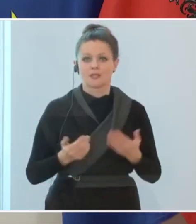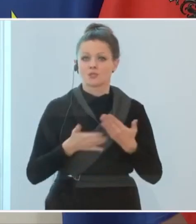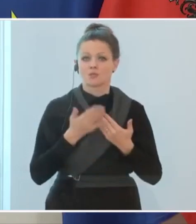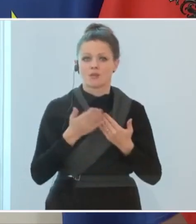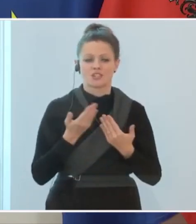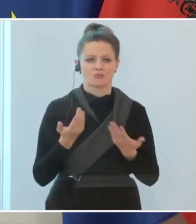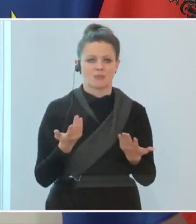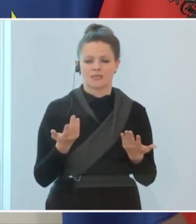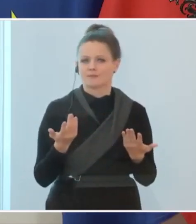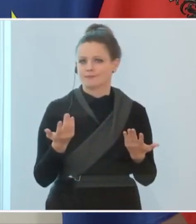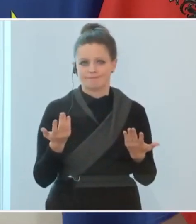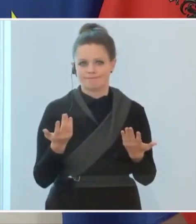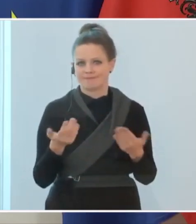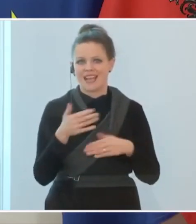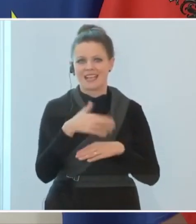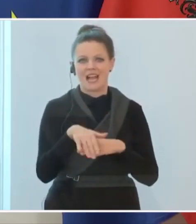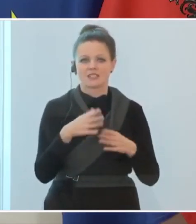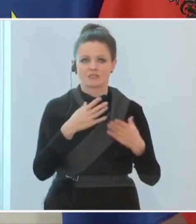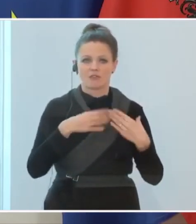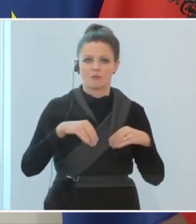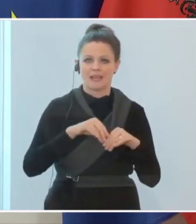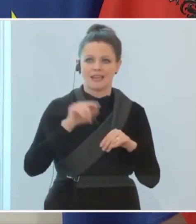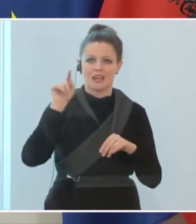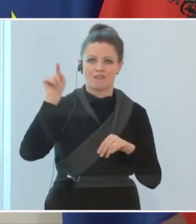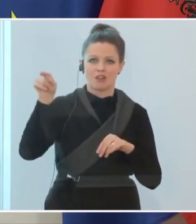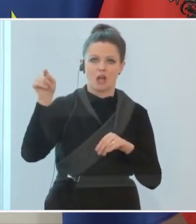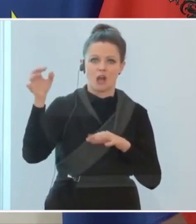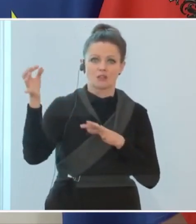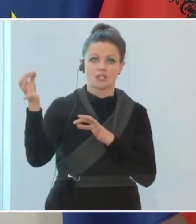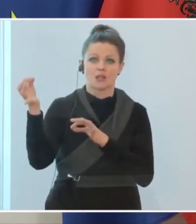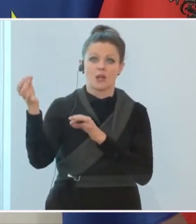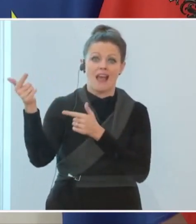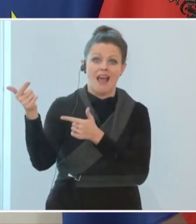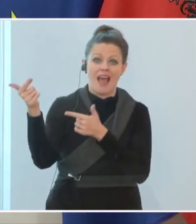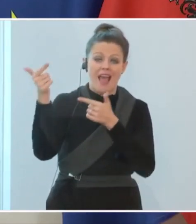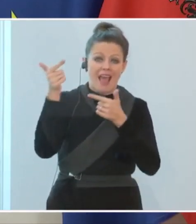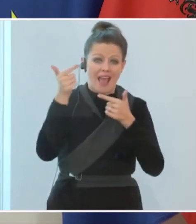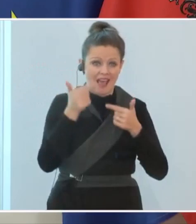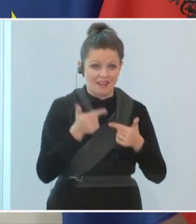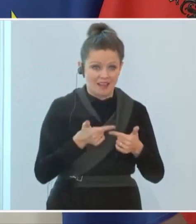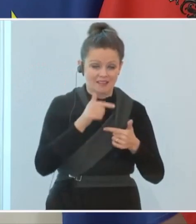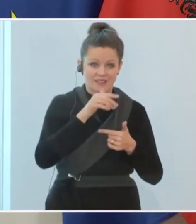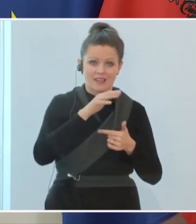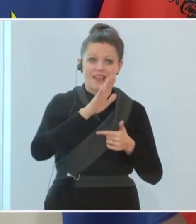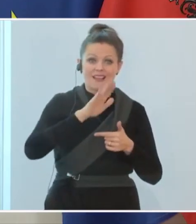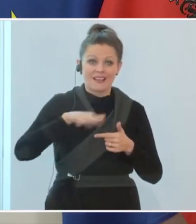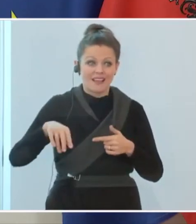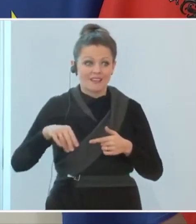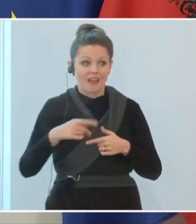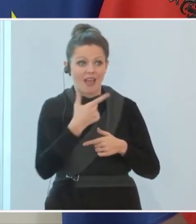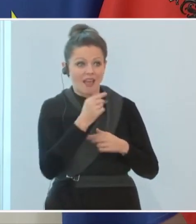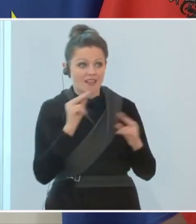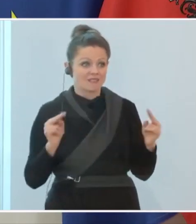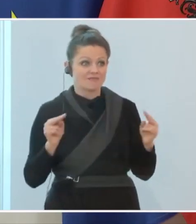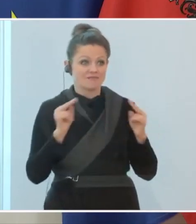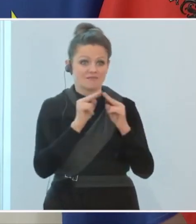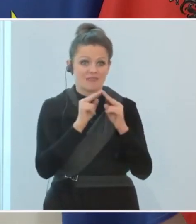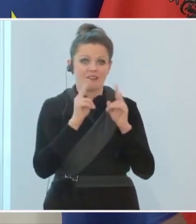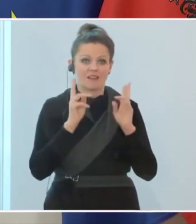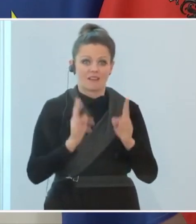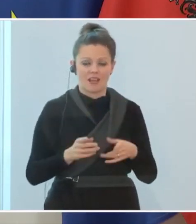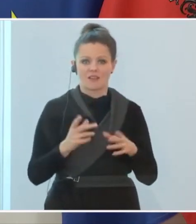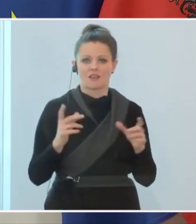Gastfamilie sozusagen von außen hinein einlädt, damit die Kinder wieder die Eltern sehen können, so müssen die